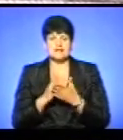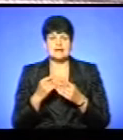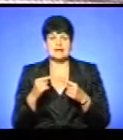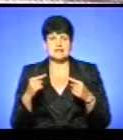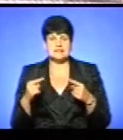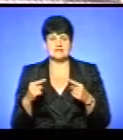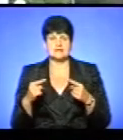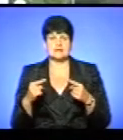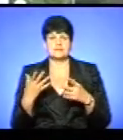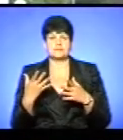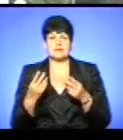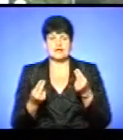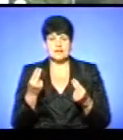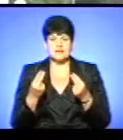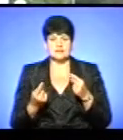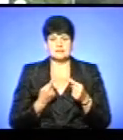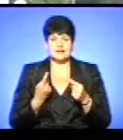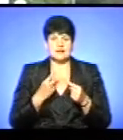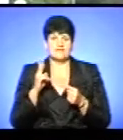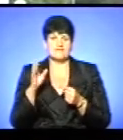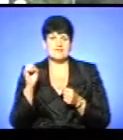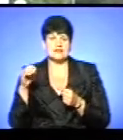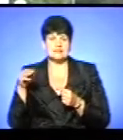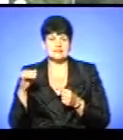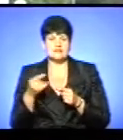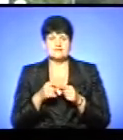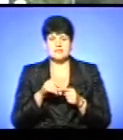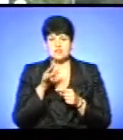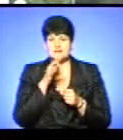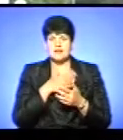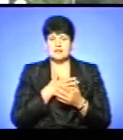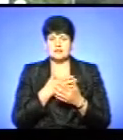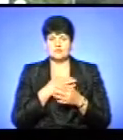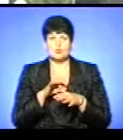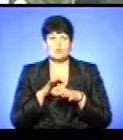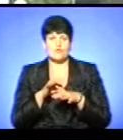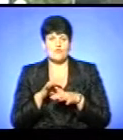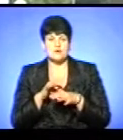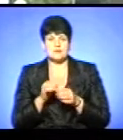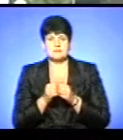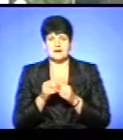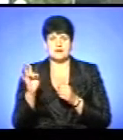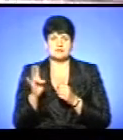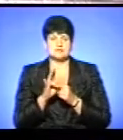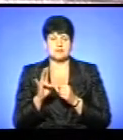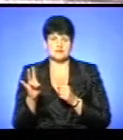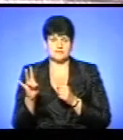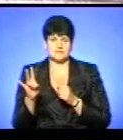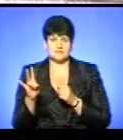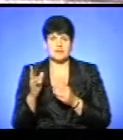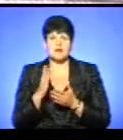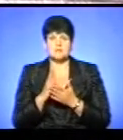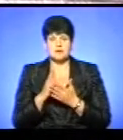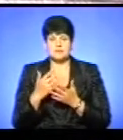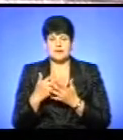майстеркви, квести, які вони бігають. В такий час вони активно проводять, але головне біля церкви. Мають якийсь,